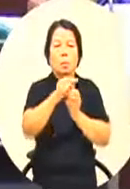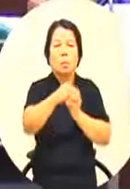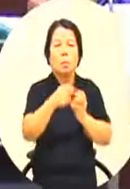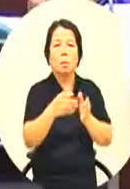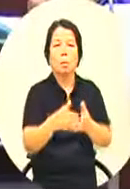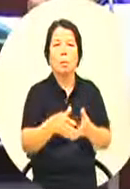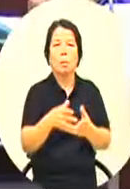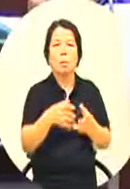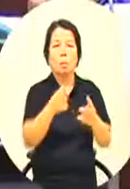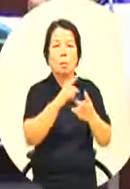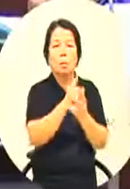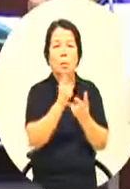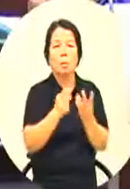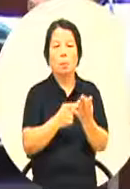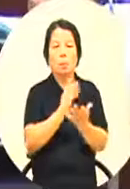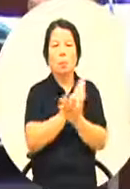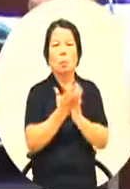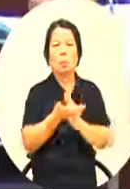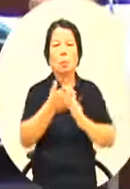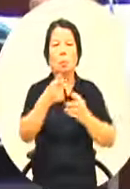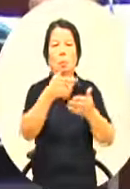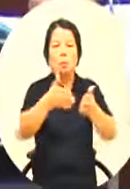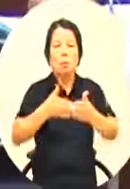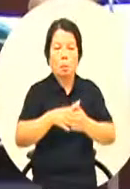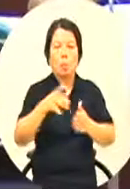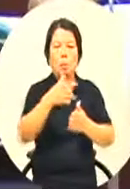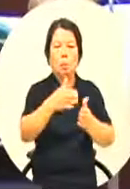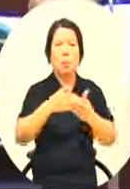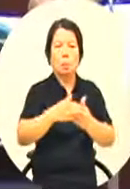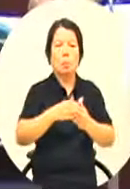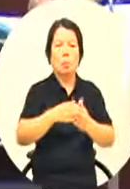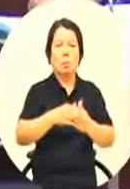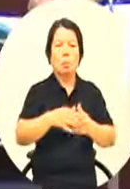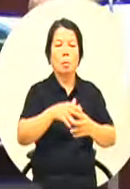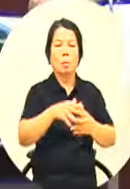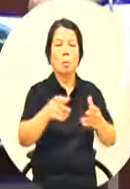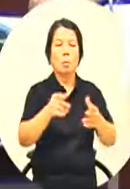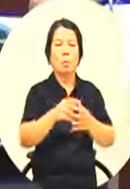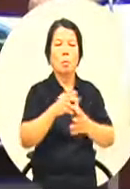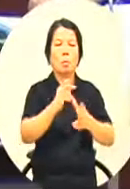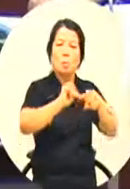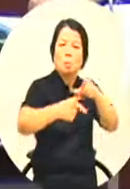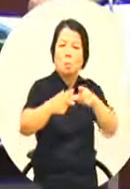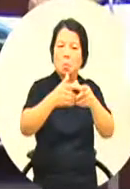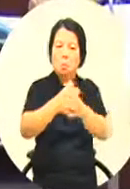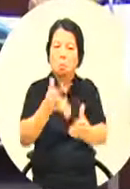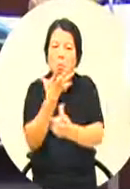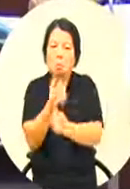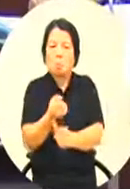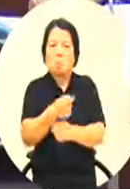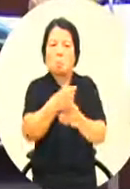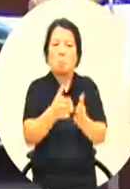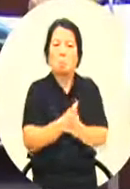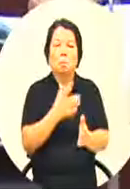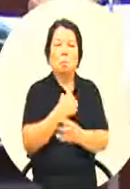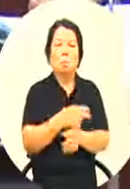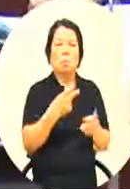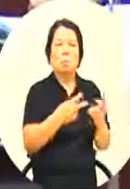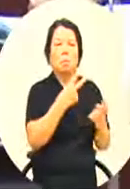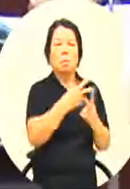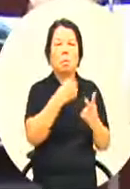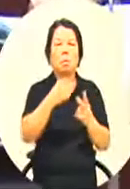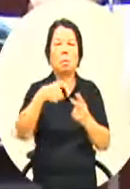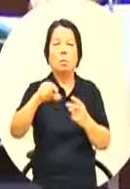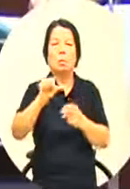已晚丙锡等等都要求厂商进行减量跟控管那中游是在2015年已经